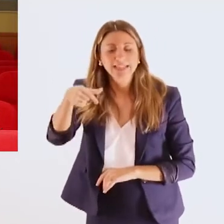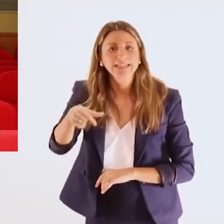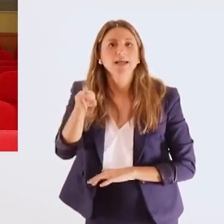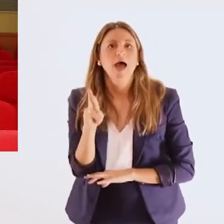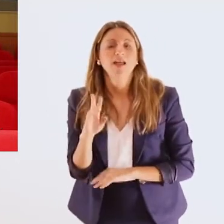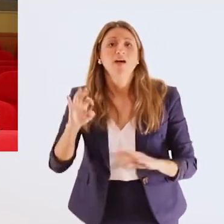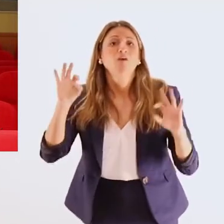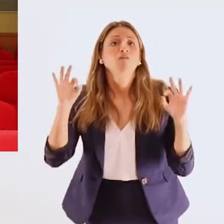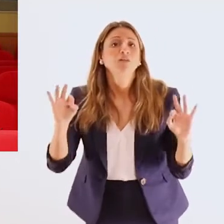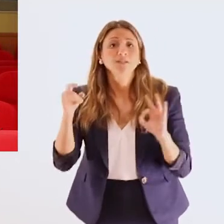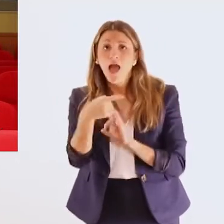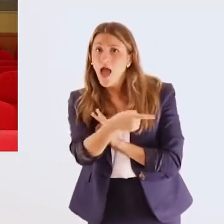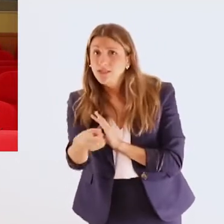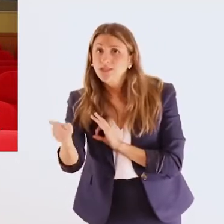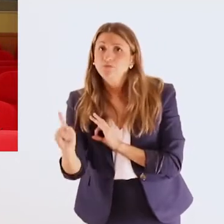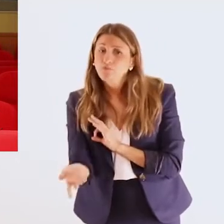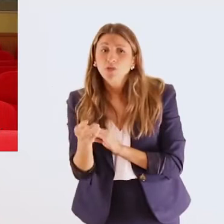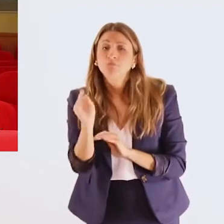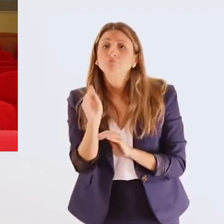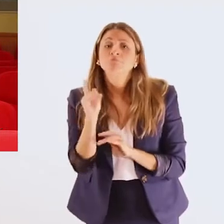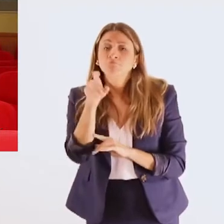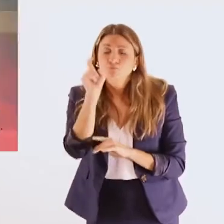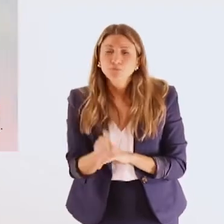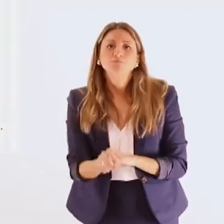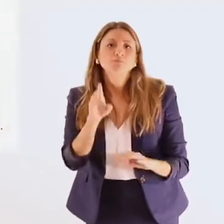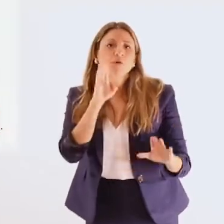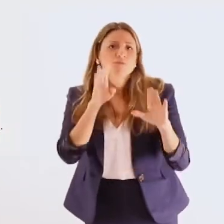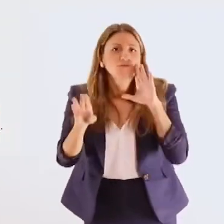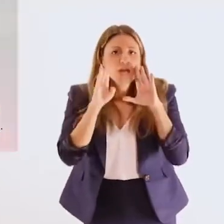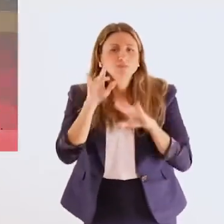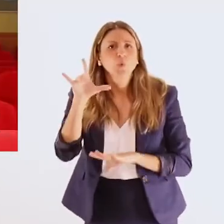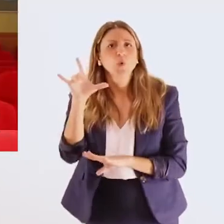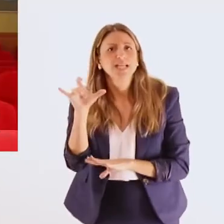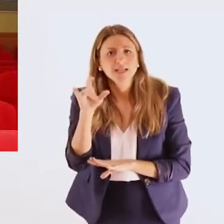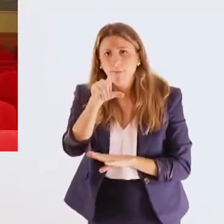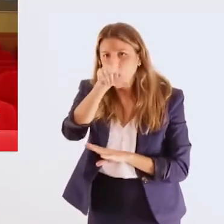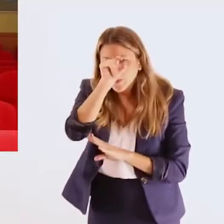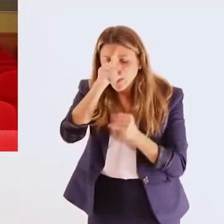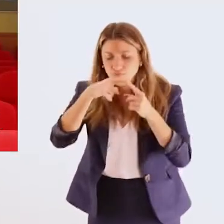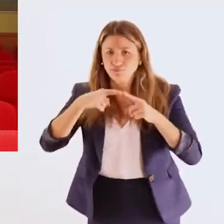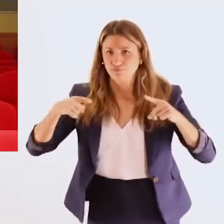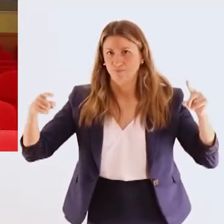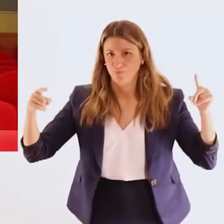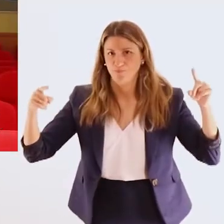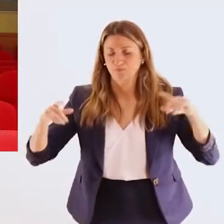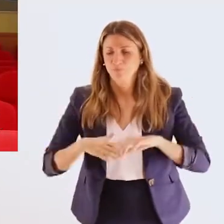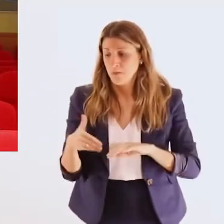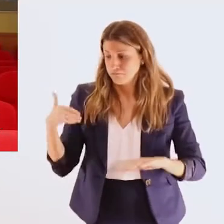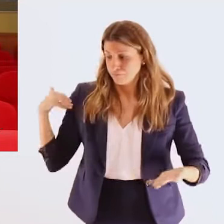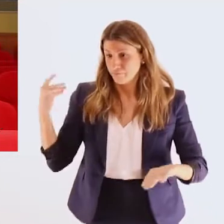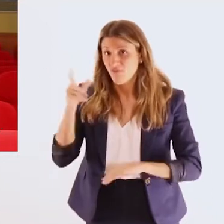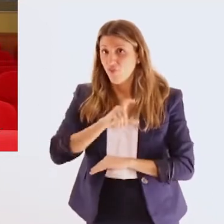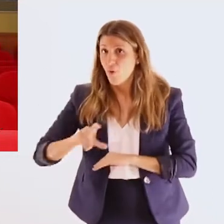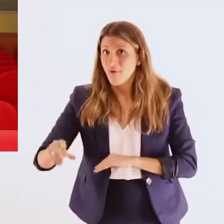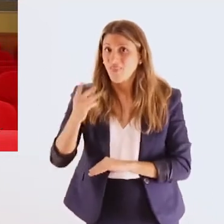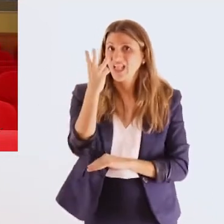.gr. Φυσικά μας βρίσκεται και σε όλα τα κοινωνικά δίκτυα. Είμαστε λίγες μέρες μετά την 3η Δεκέμβρη, την